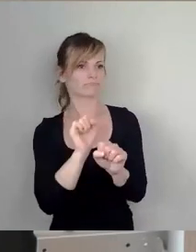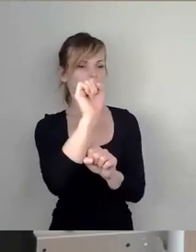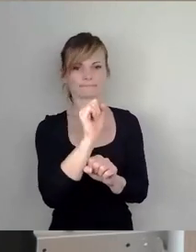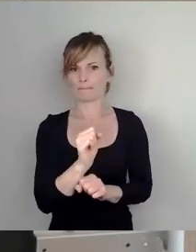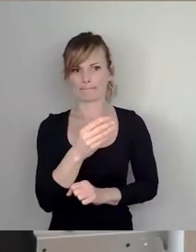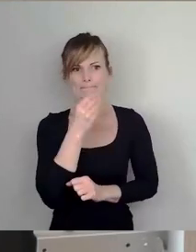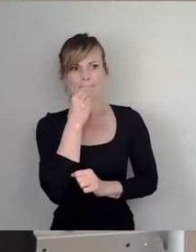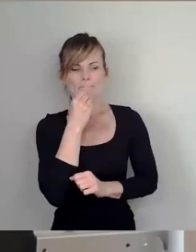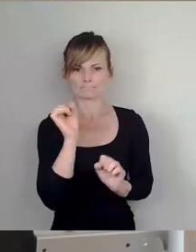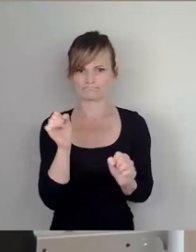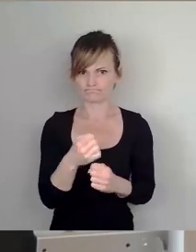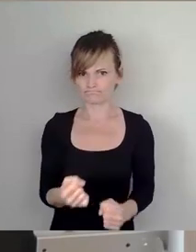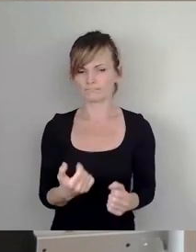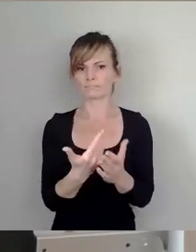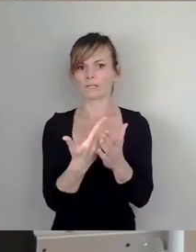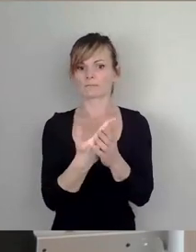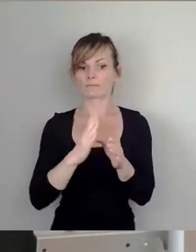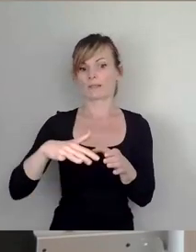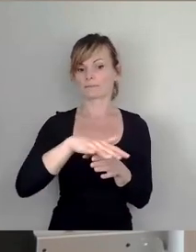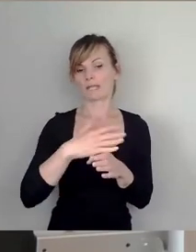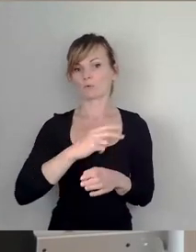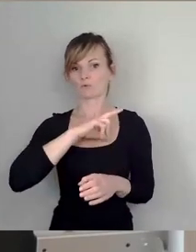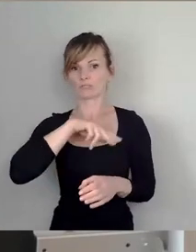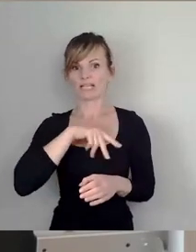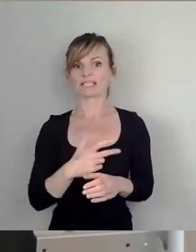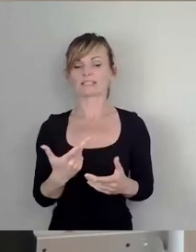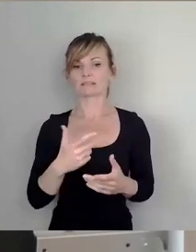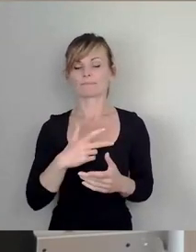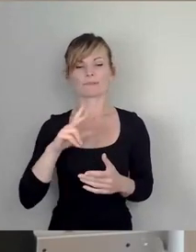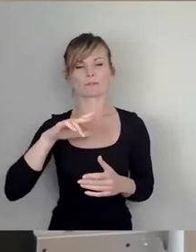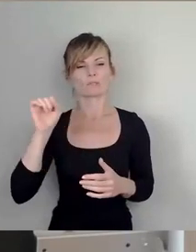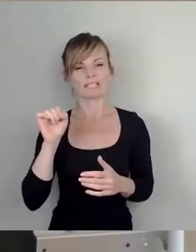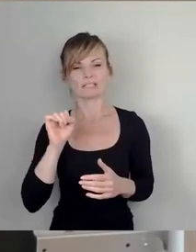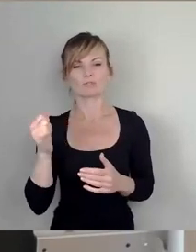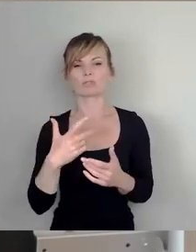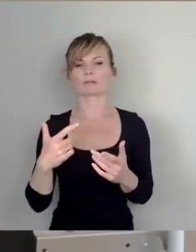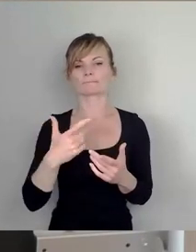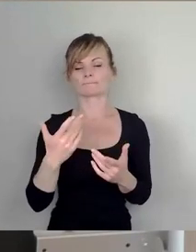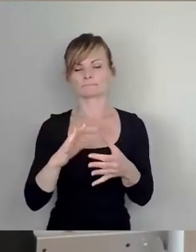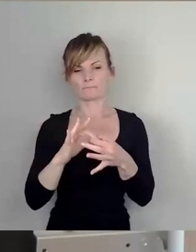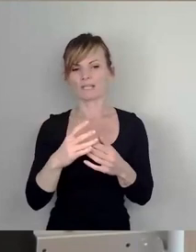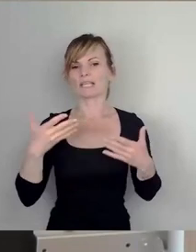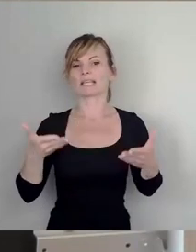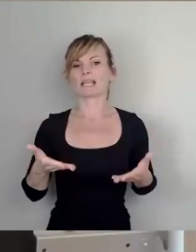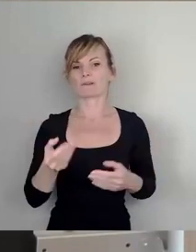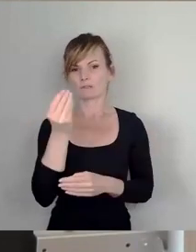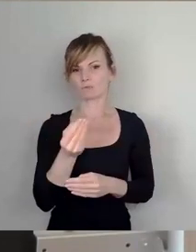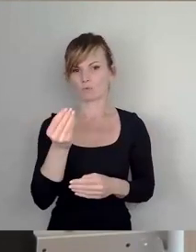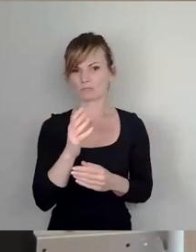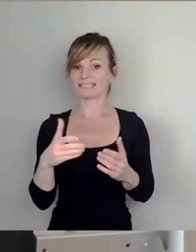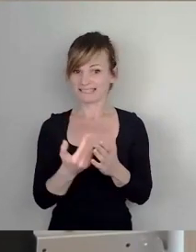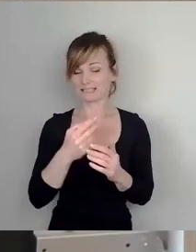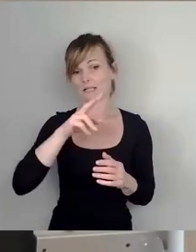findet man zum Beispiel in der Abteilung Sozialistische Gegenwartskunst, die Gemäldegalerie Dresden, sehr viele Arbeiten, der Genossin Grundig.